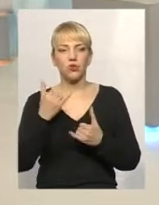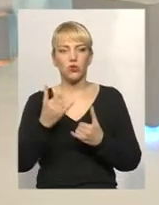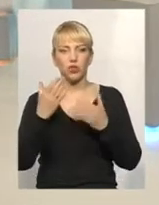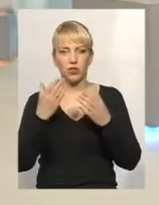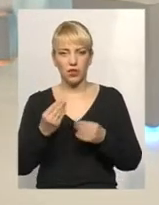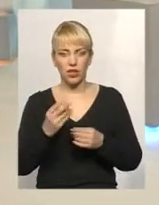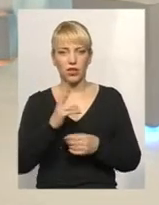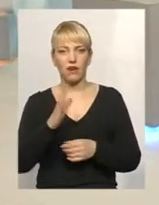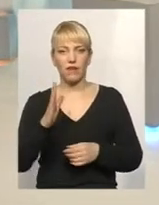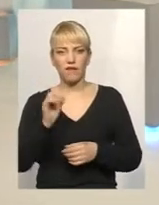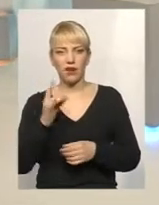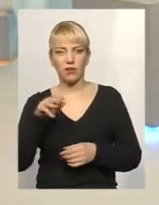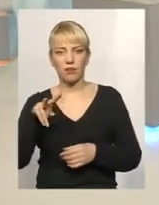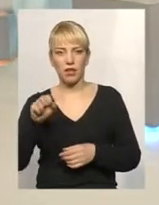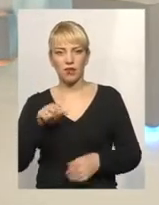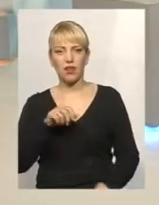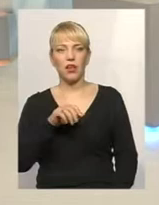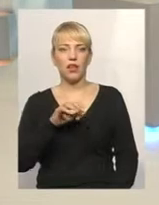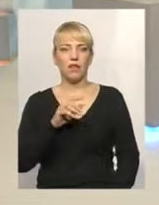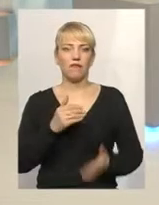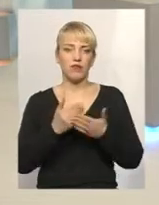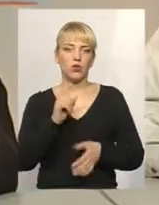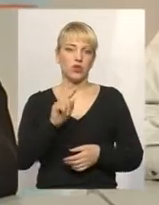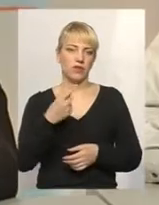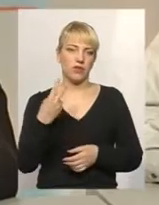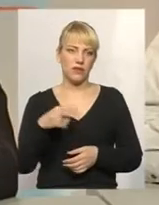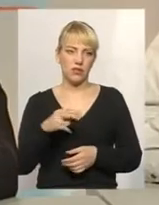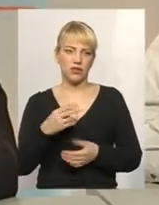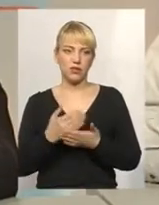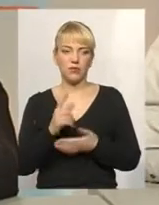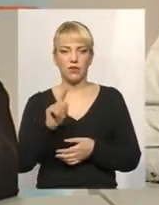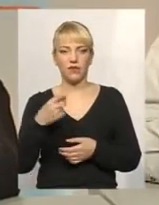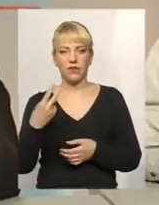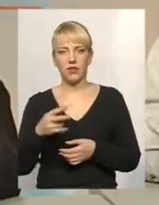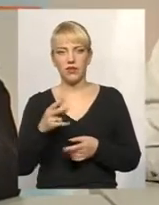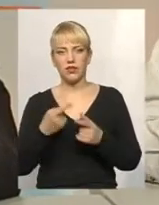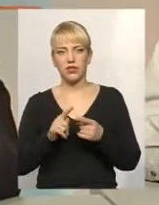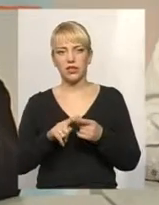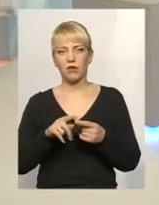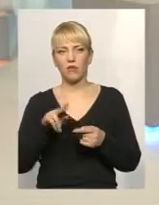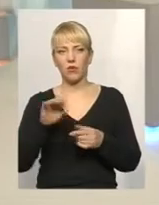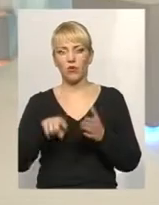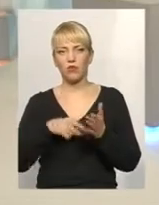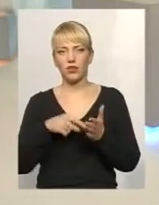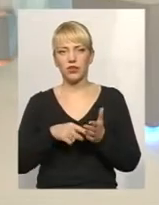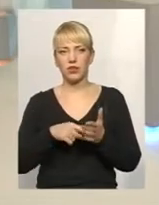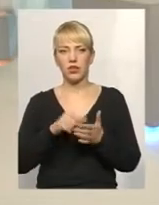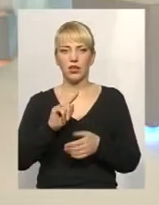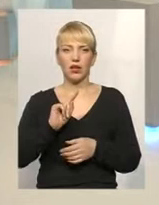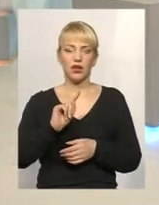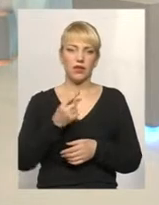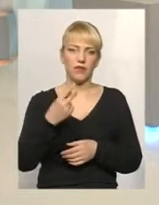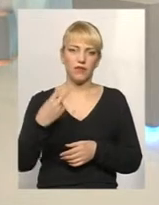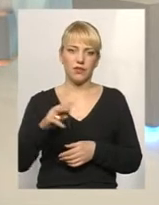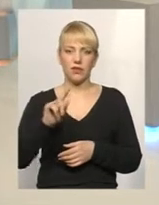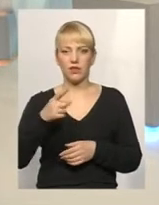квартплата в ОСББ від гривні 20. Тобто, ми можемо, гривня 20, як правило, це по місту від гривня 20, гривня 80,